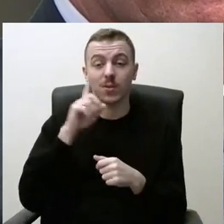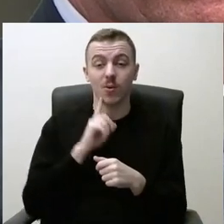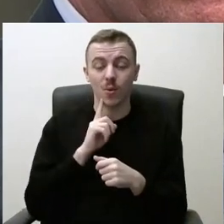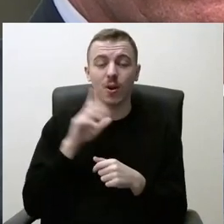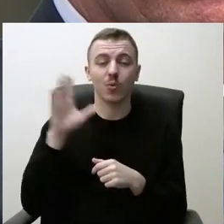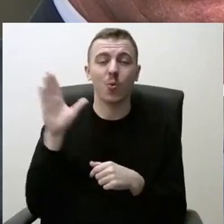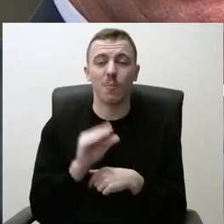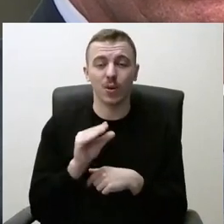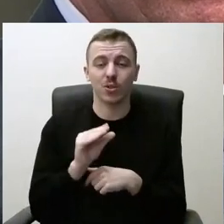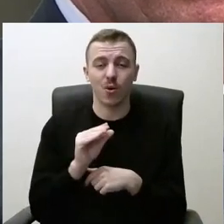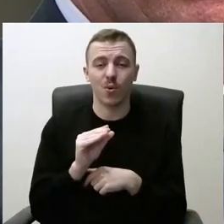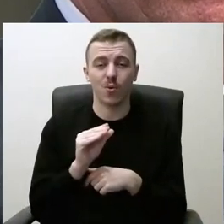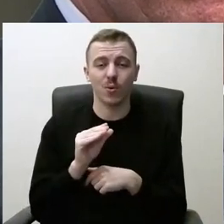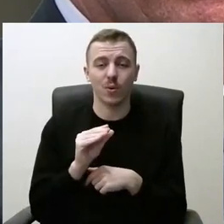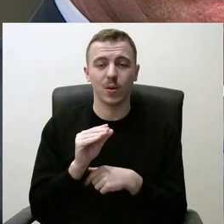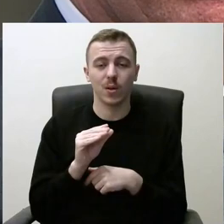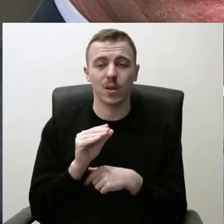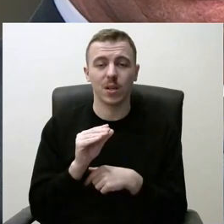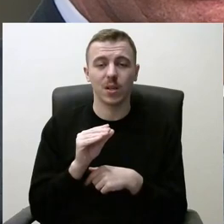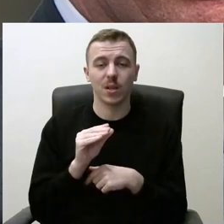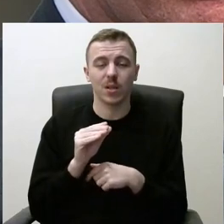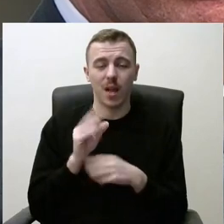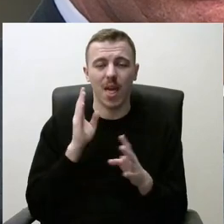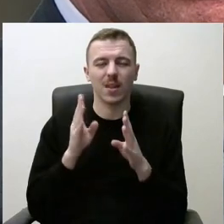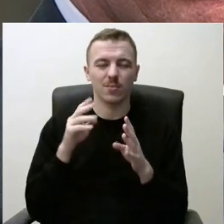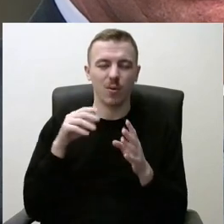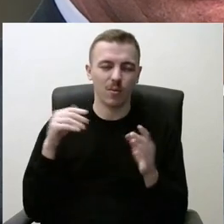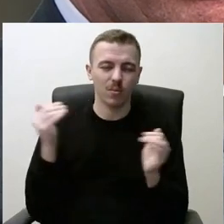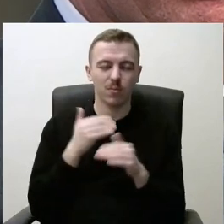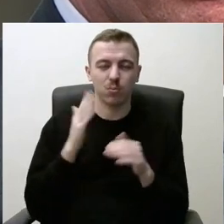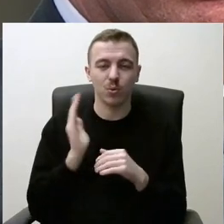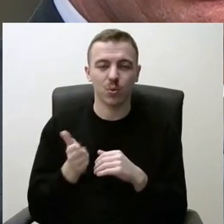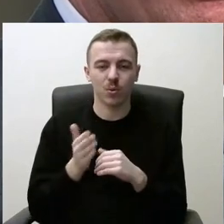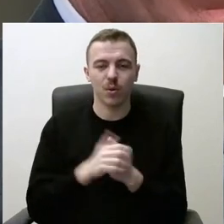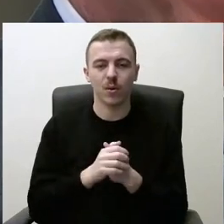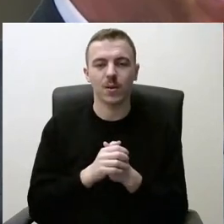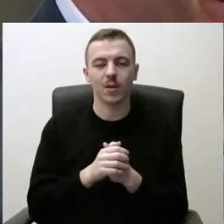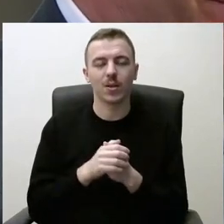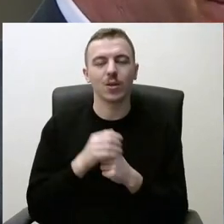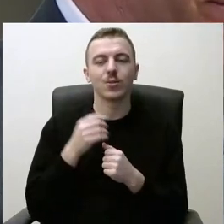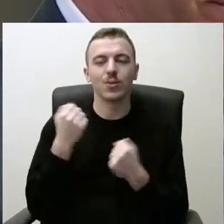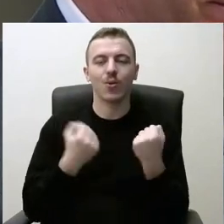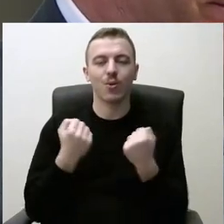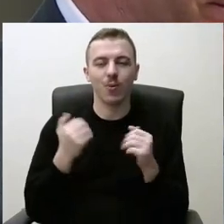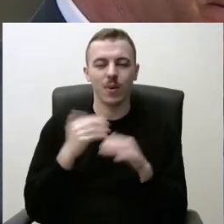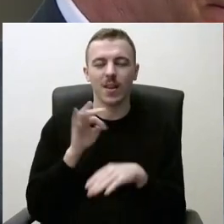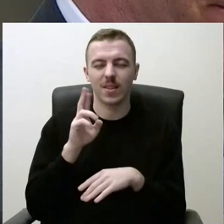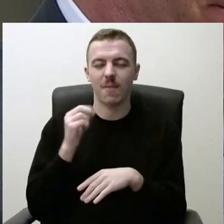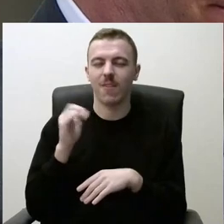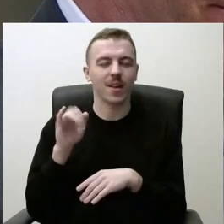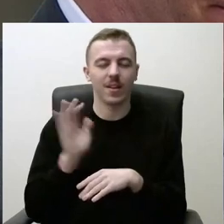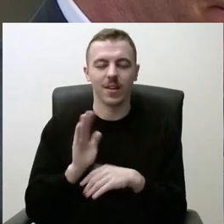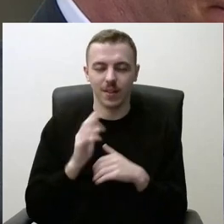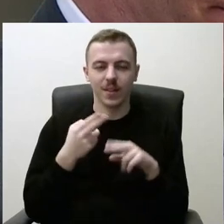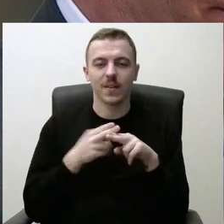mažiau eismo būtų su tramvai, su atsviršus automobiliais, tai tam turime